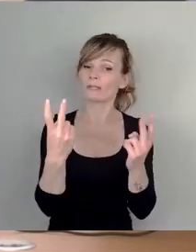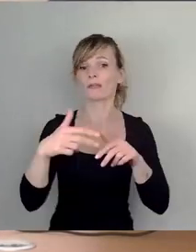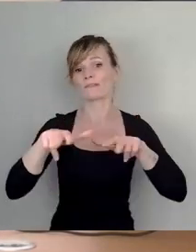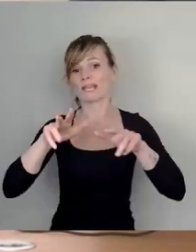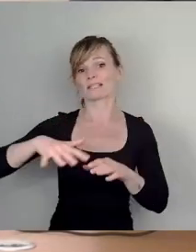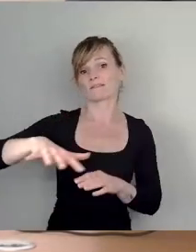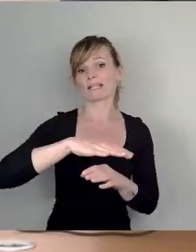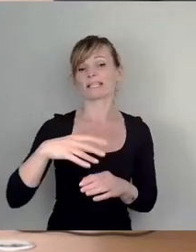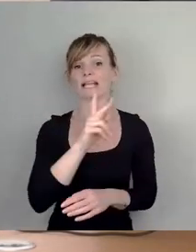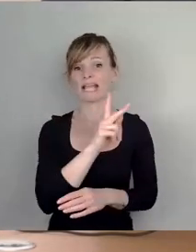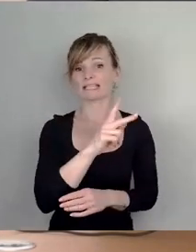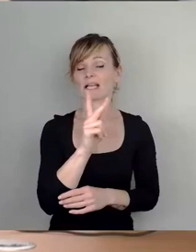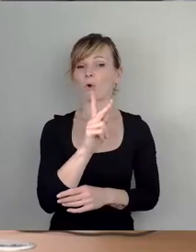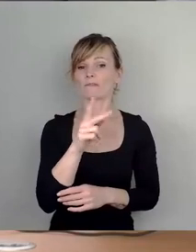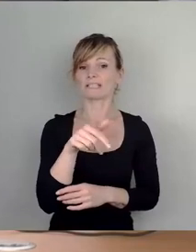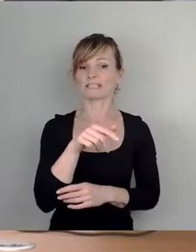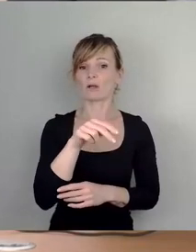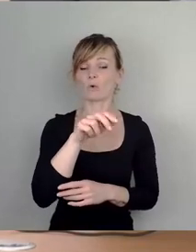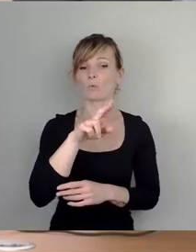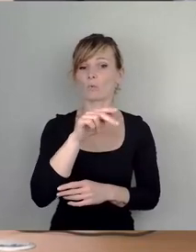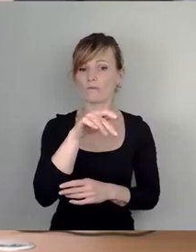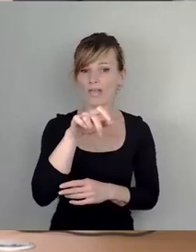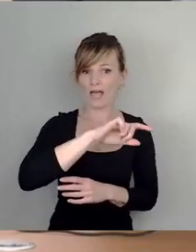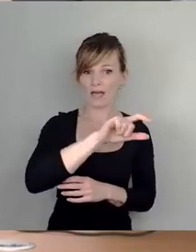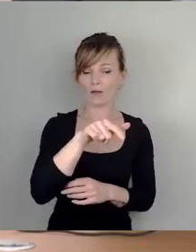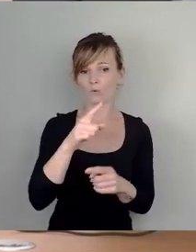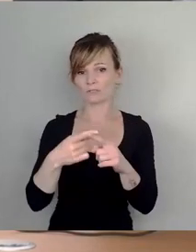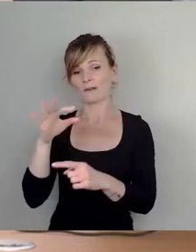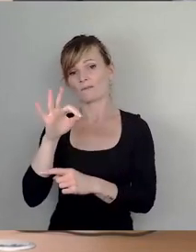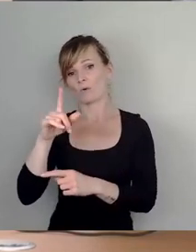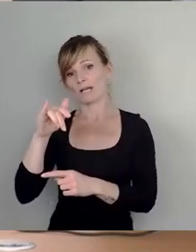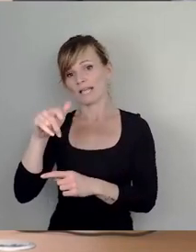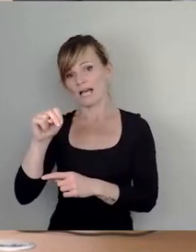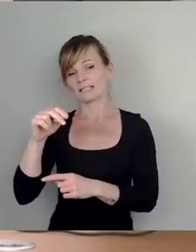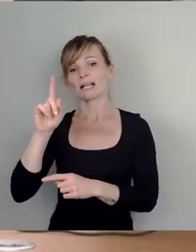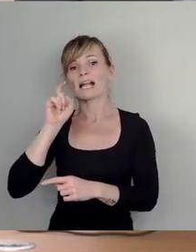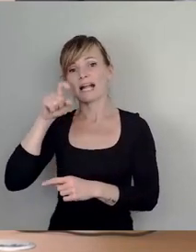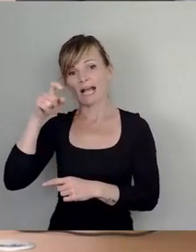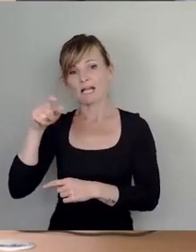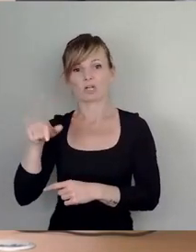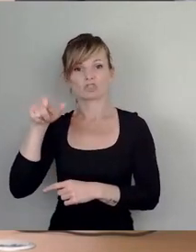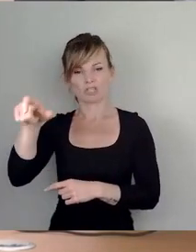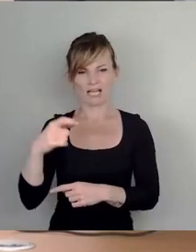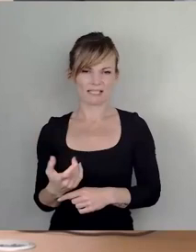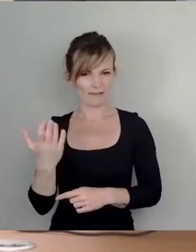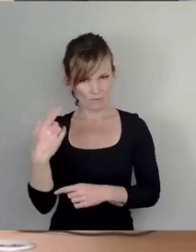Käthe-Kollwitz-Ufer und Florian-Geyer-Straße. Hier wurde zunächst die CDU ihren